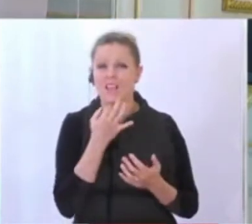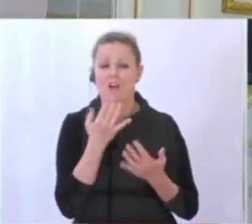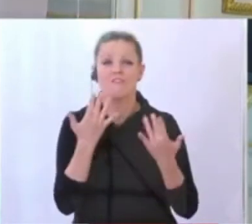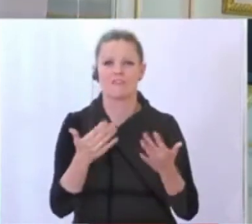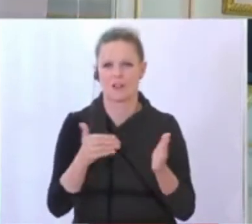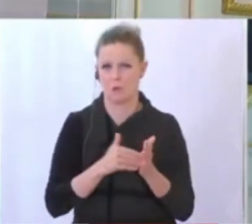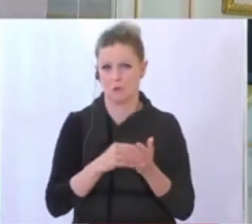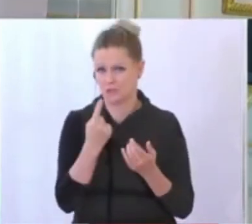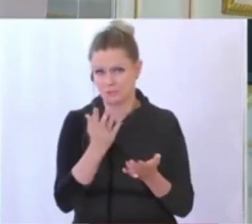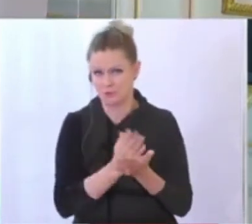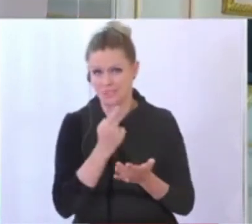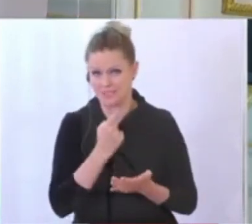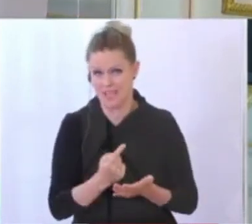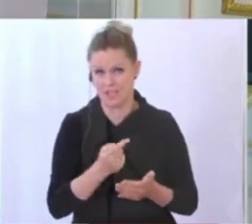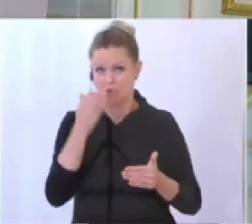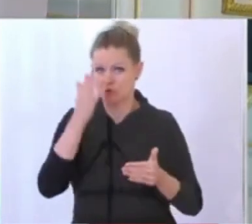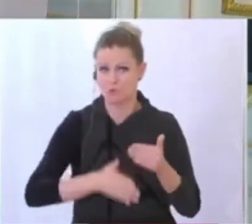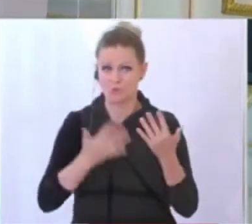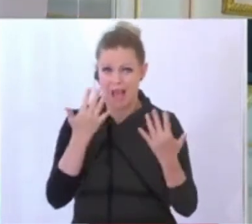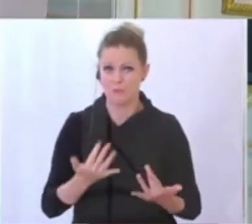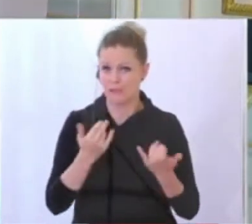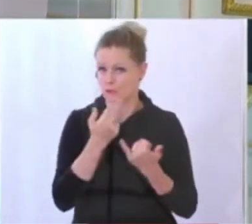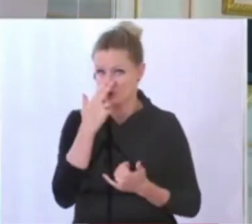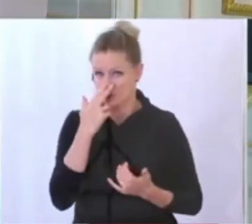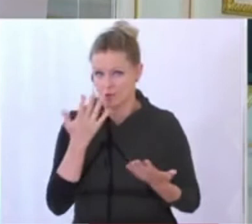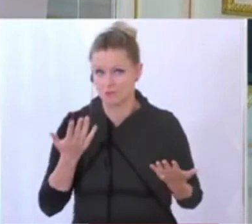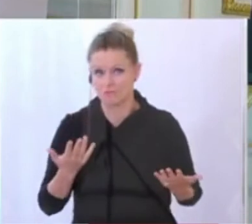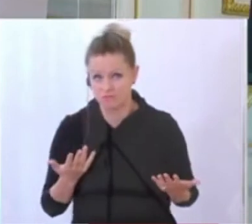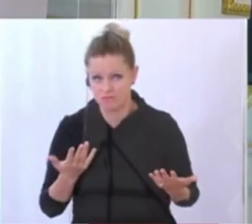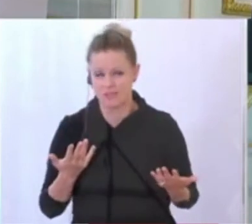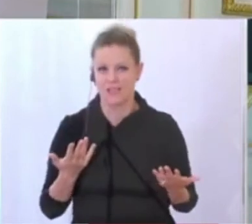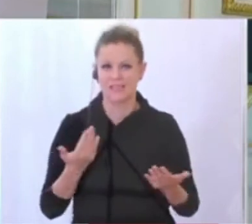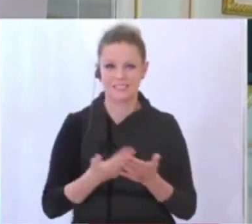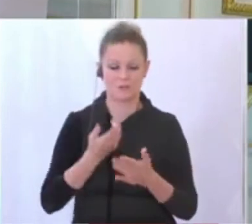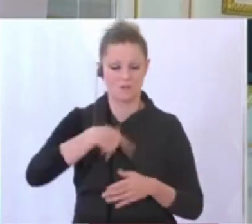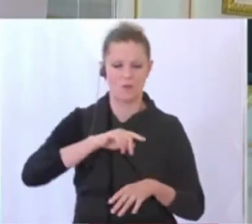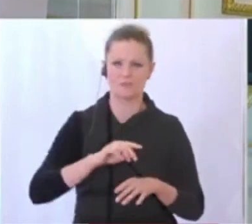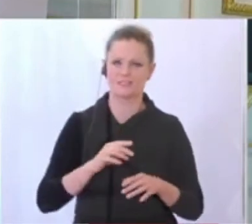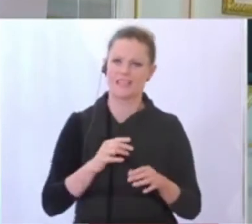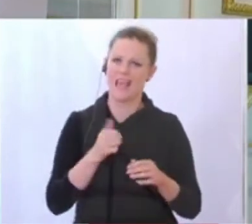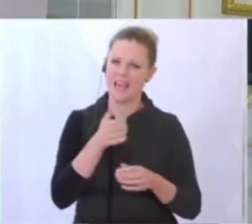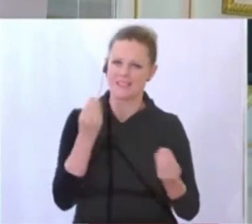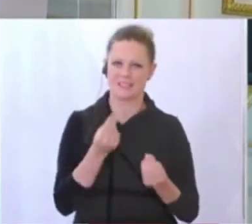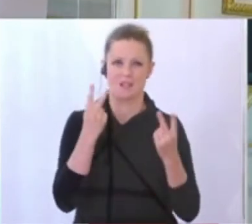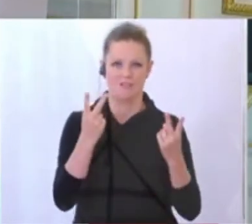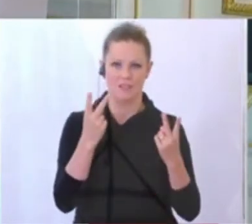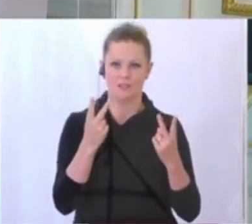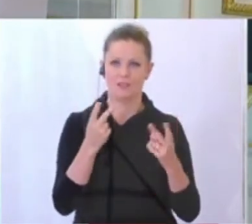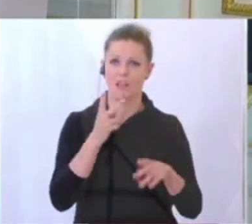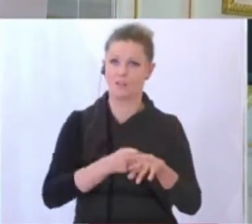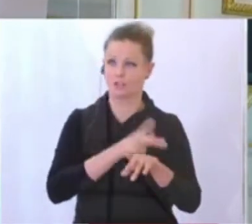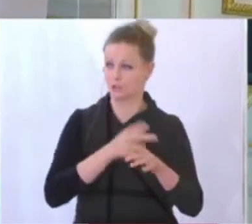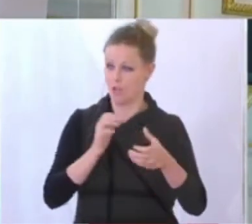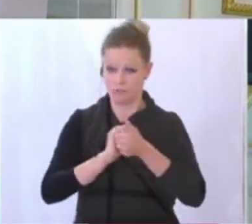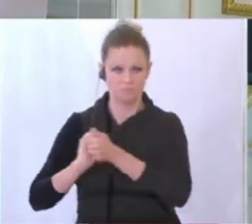in welche Richtung es am Ende abgerechnet werden kann. Das heißt, für uns ist eines wichtig. Zum einen einmal, im Staat sind wir alle gemeinsam